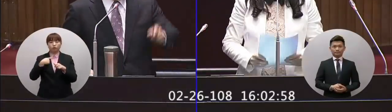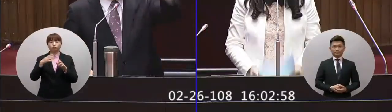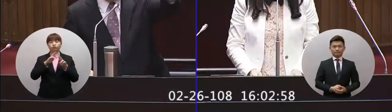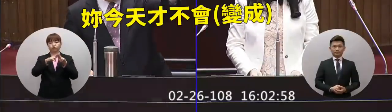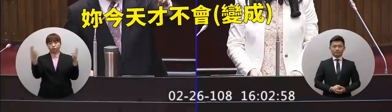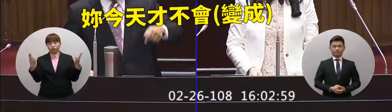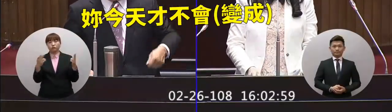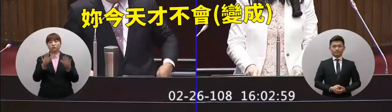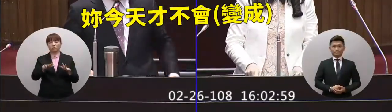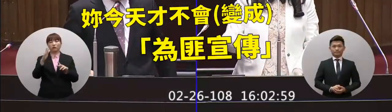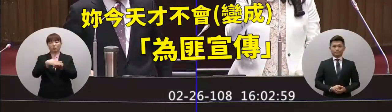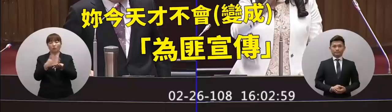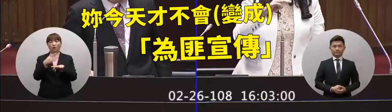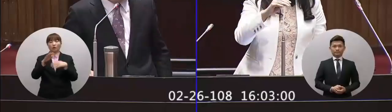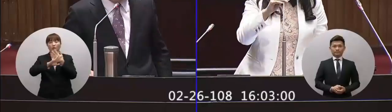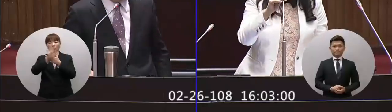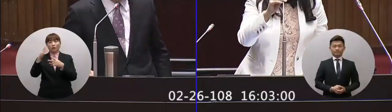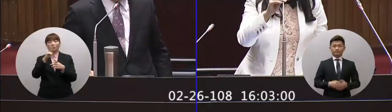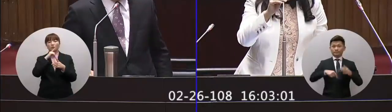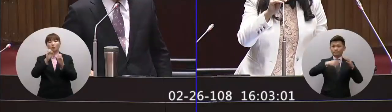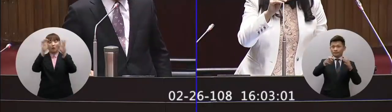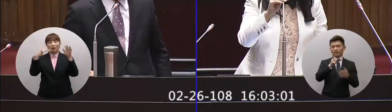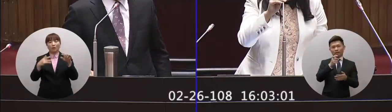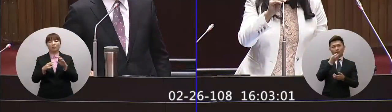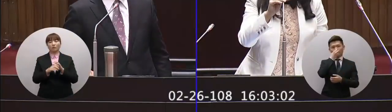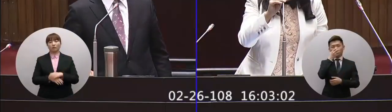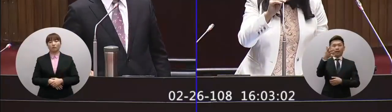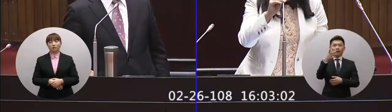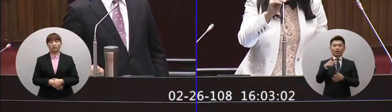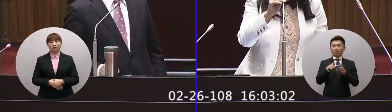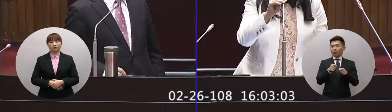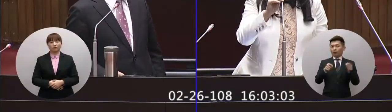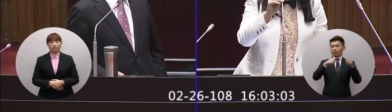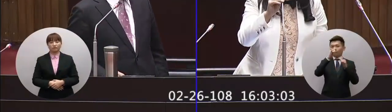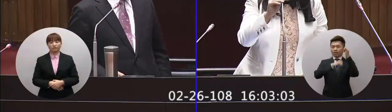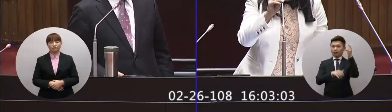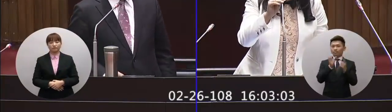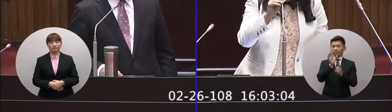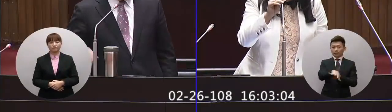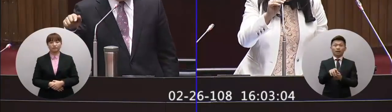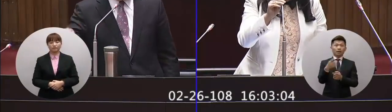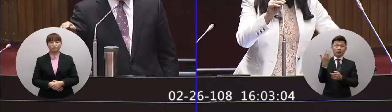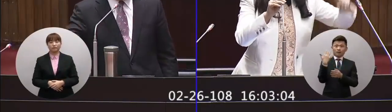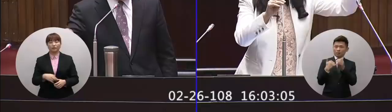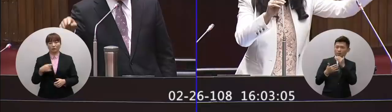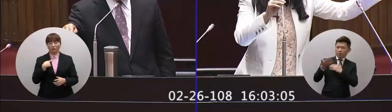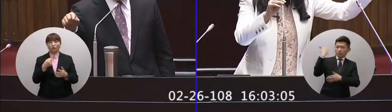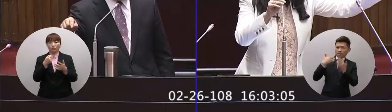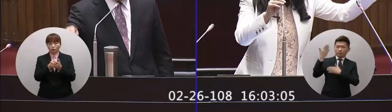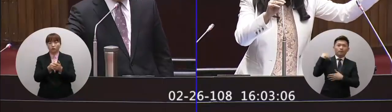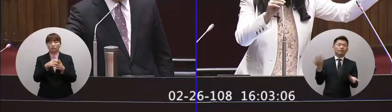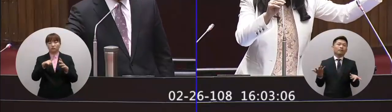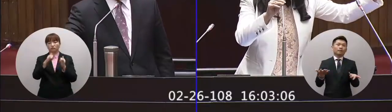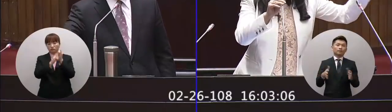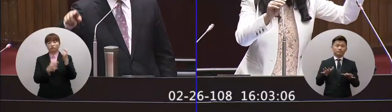打開你今天才不會為悔宣傳的蘇院長你講這個話又脫離時代太久了真的那個是過去的時代的事情你